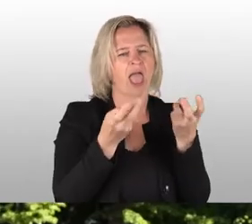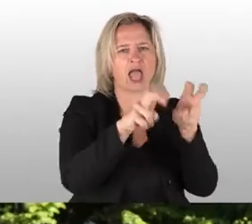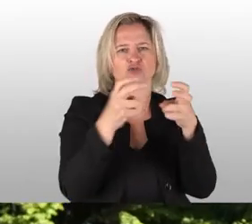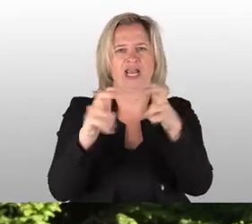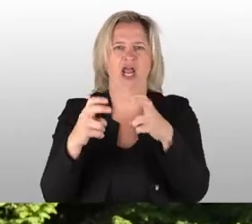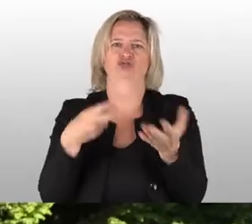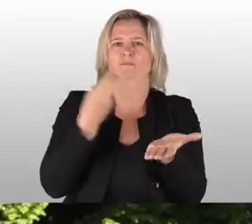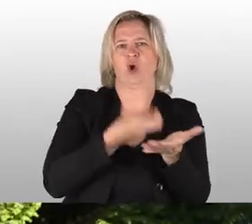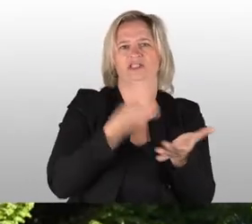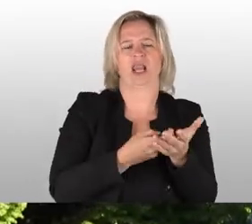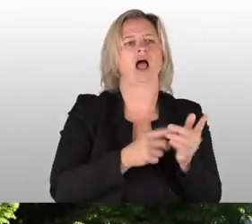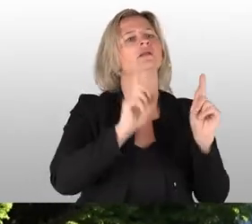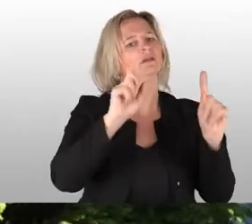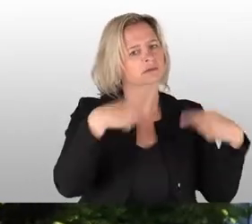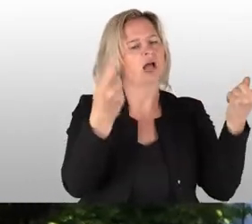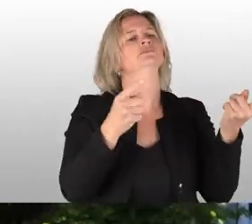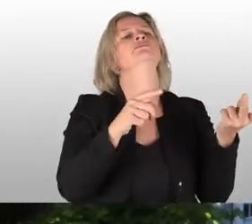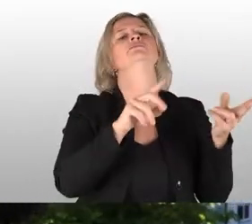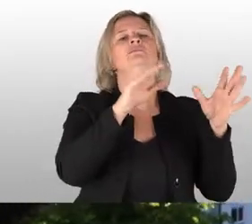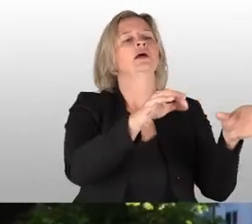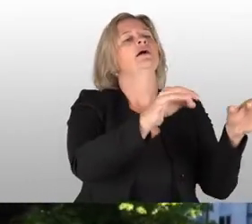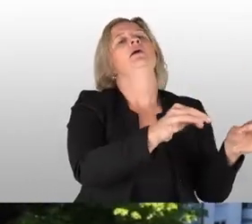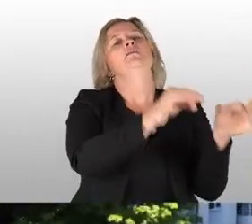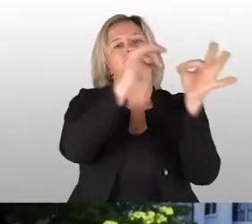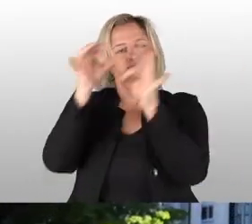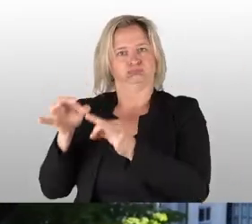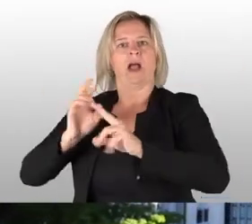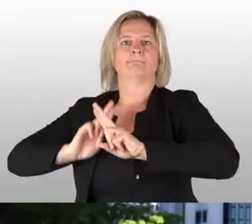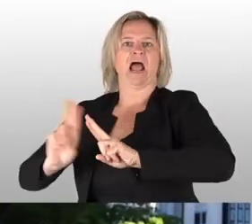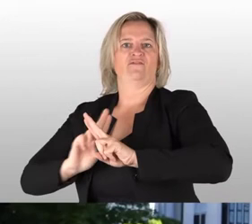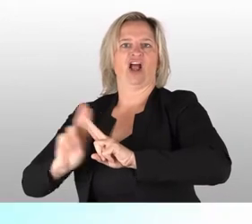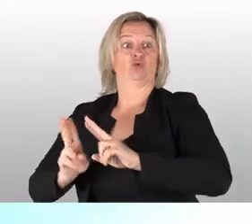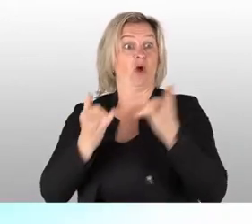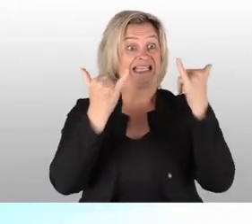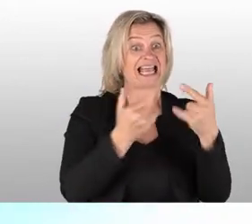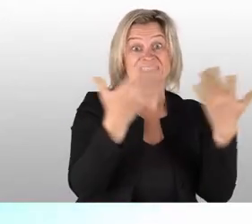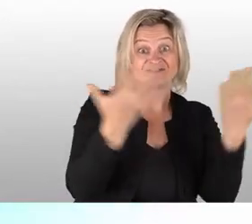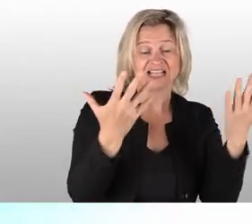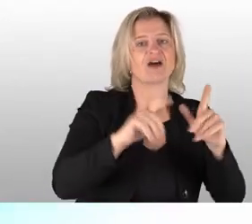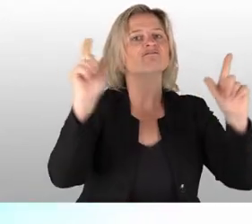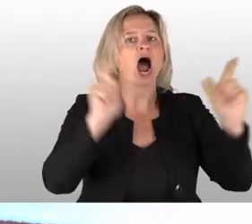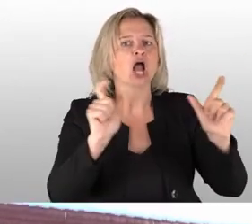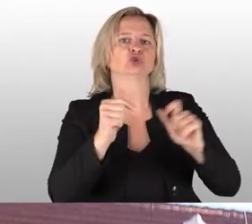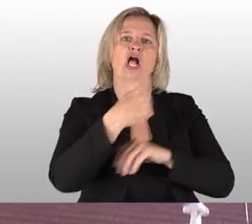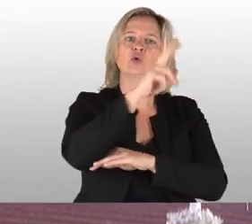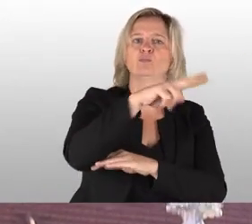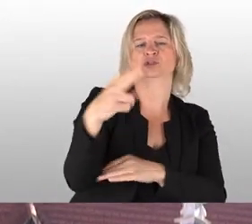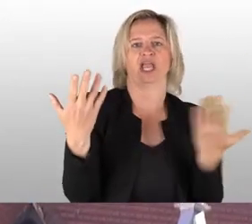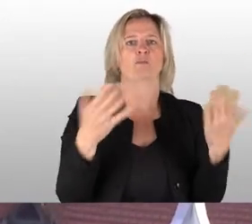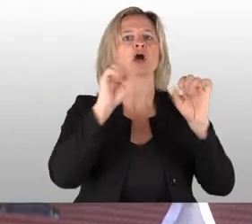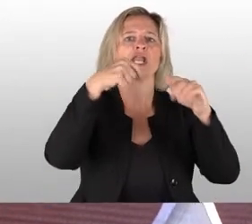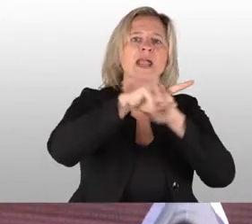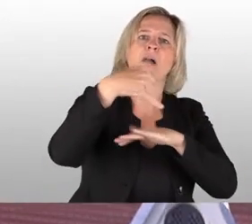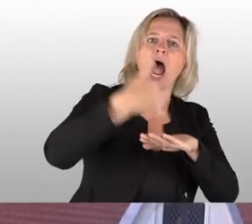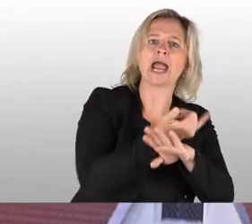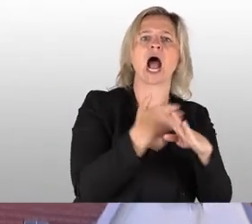Albrechtsburg wieder aufgehübscht. Und jetzt ist sie das, was sie ist, nämlich Veranstaltungsort und Museum. Man kann da drin heiraten,